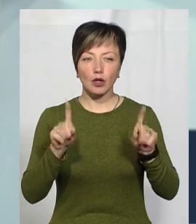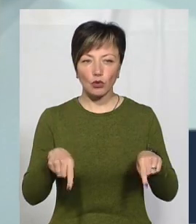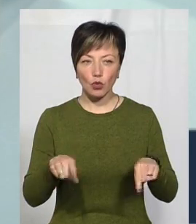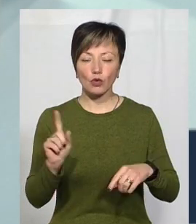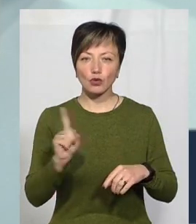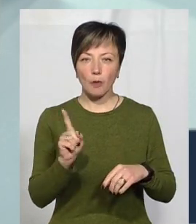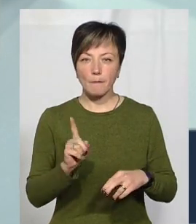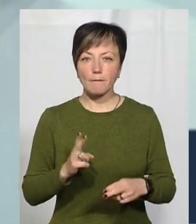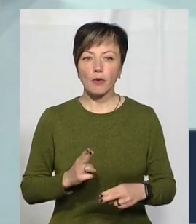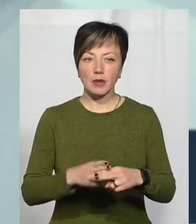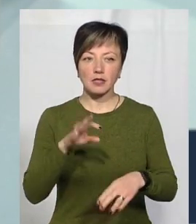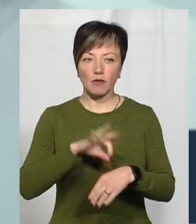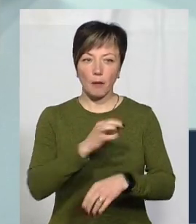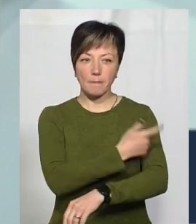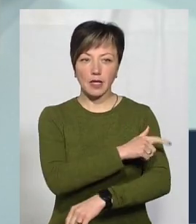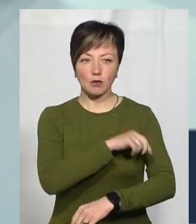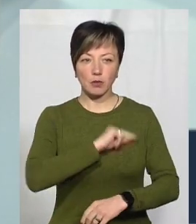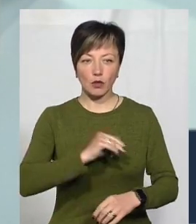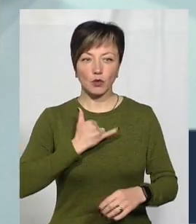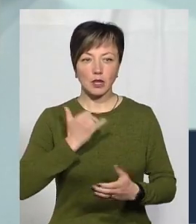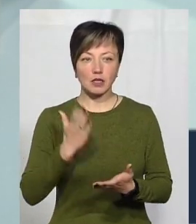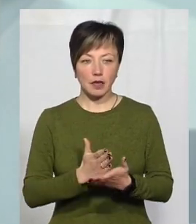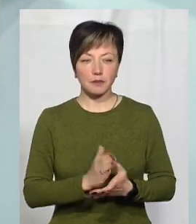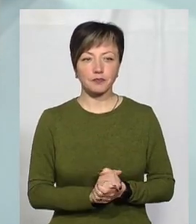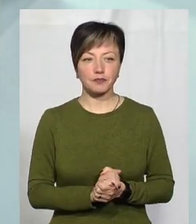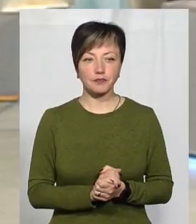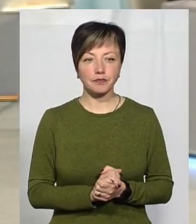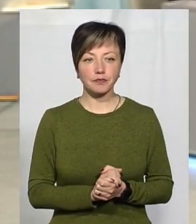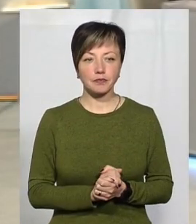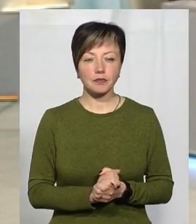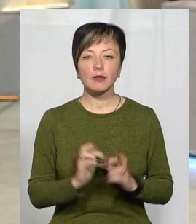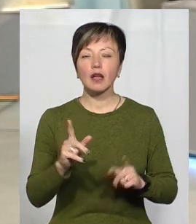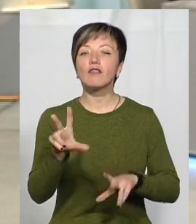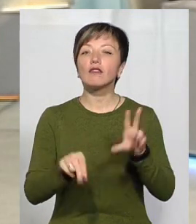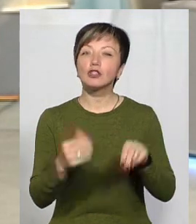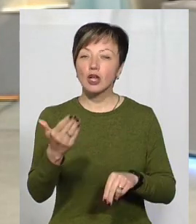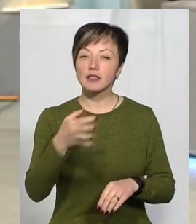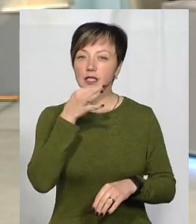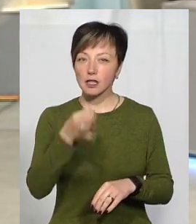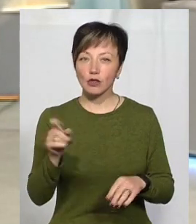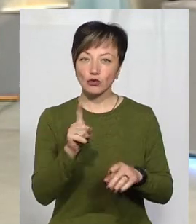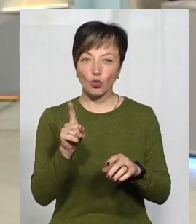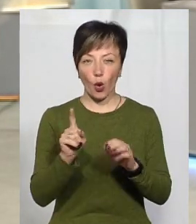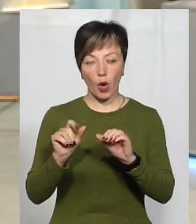попередити захворюванням медичного персоналу, у є. Як ви сказали, що